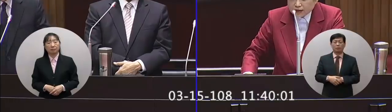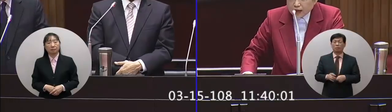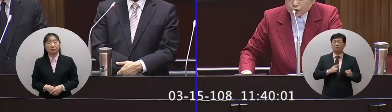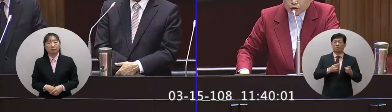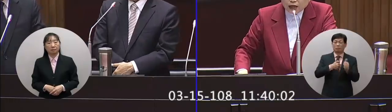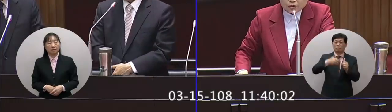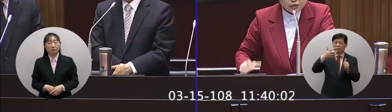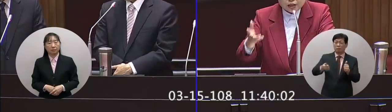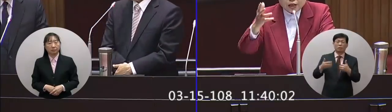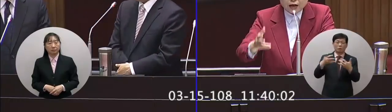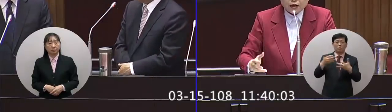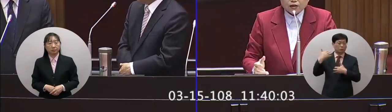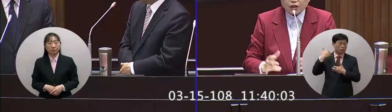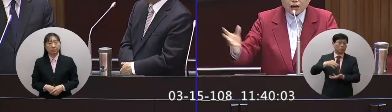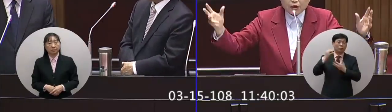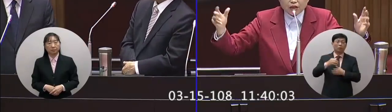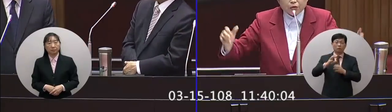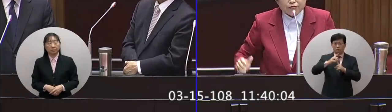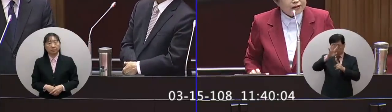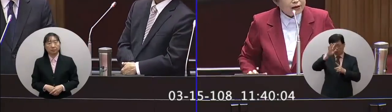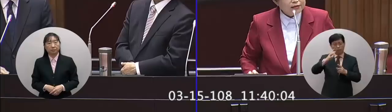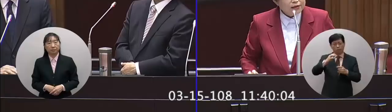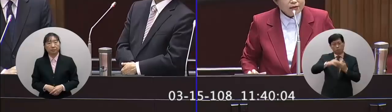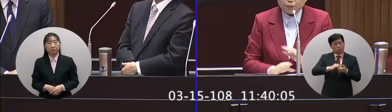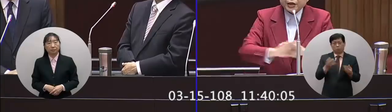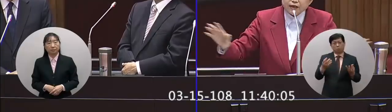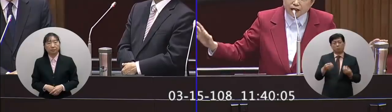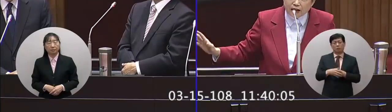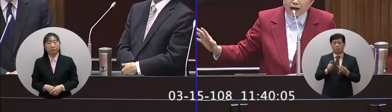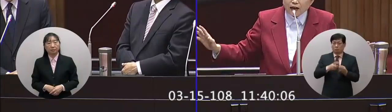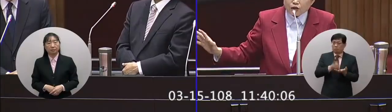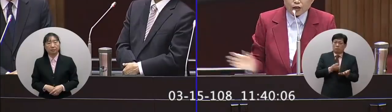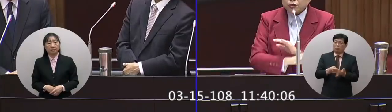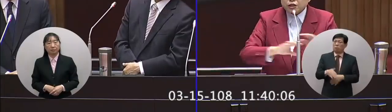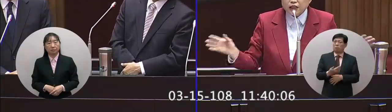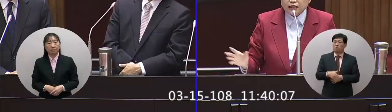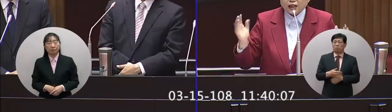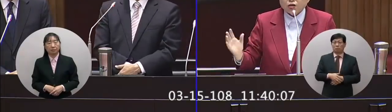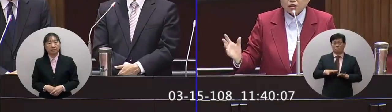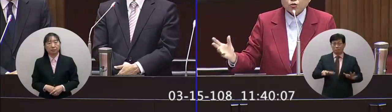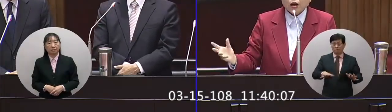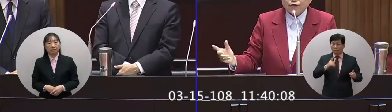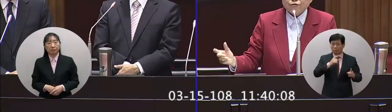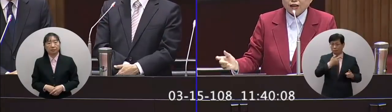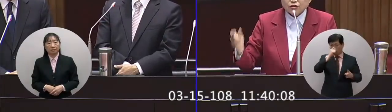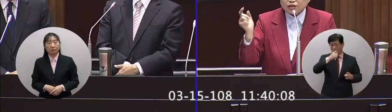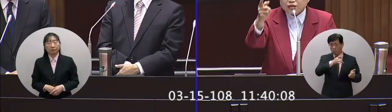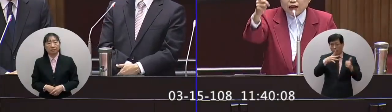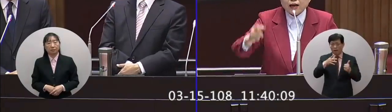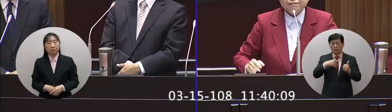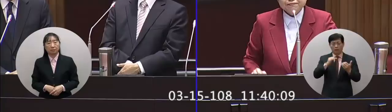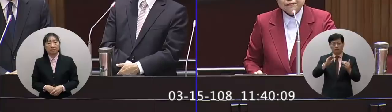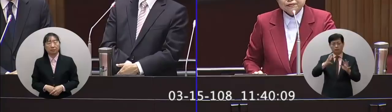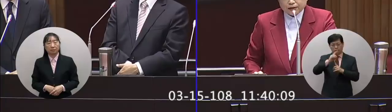你們的次長在巡達的時候也提金賬沒有一定規範也不嚴格所以現在逃死的最好方法